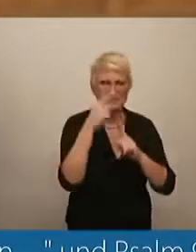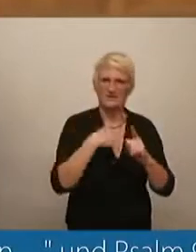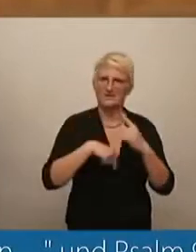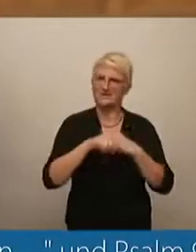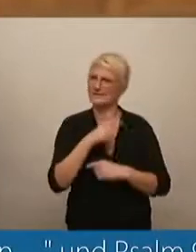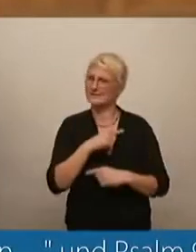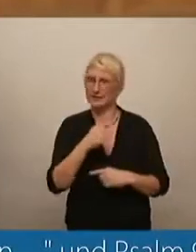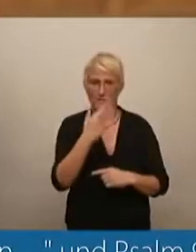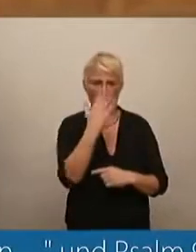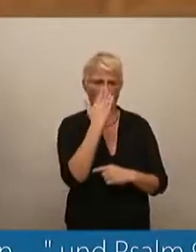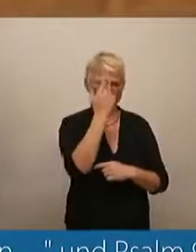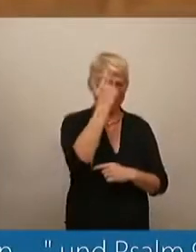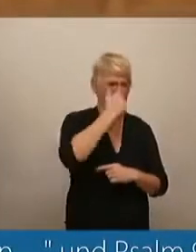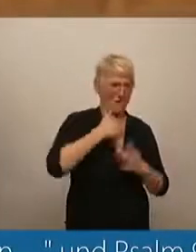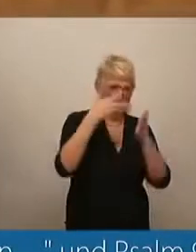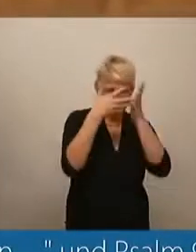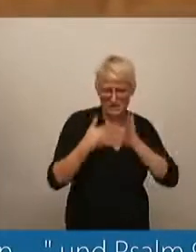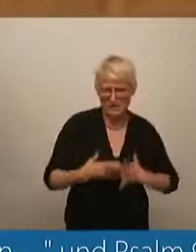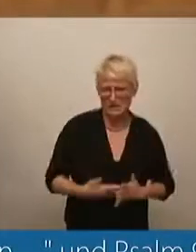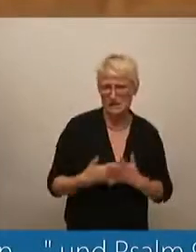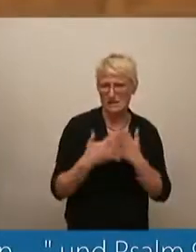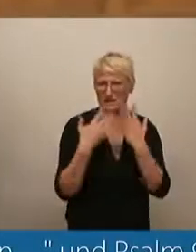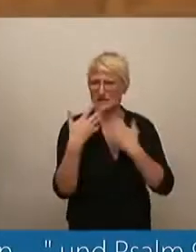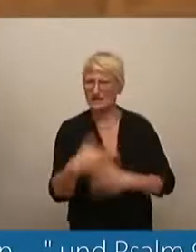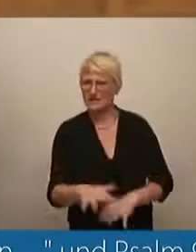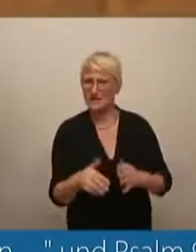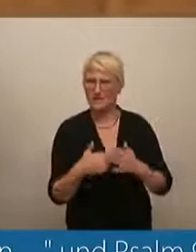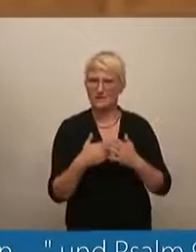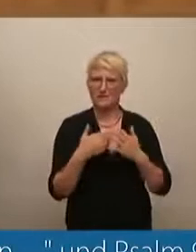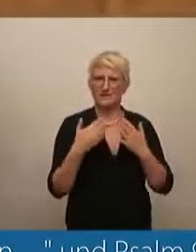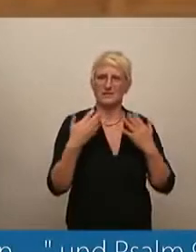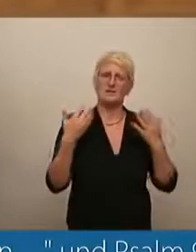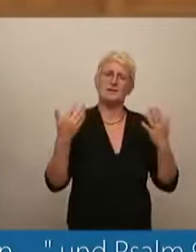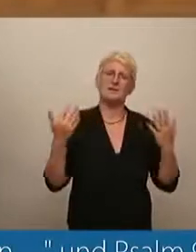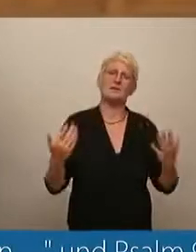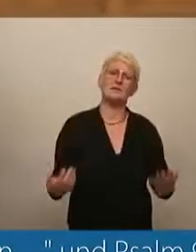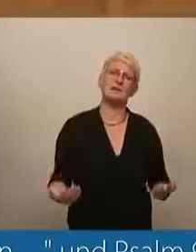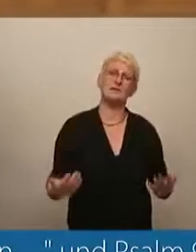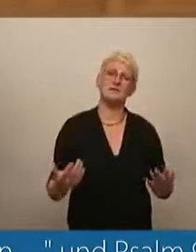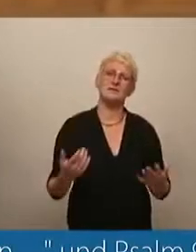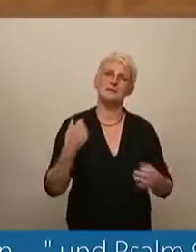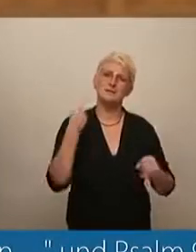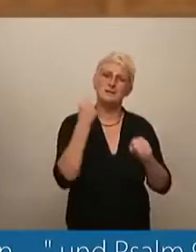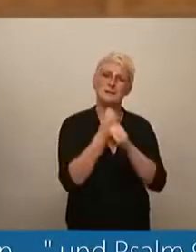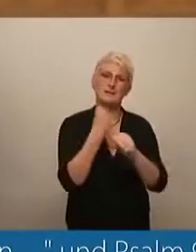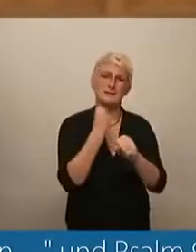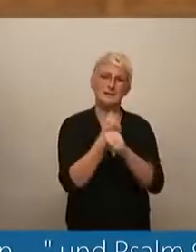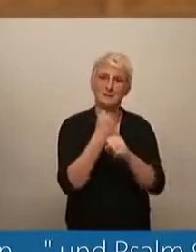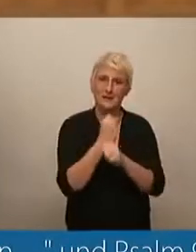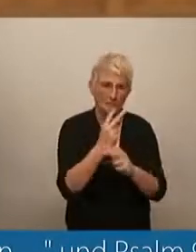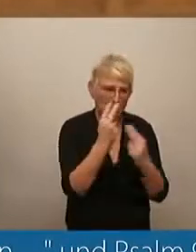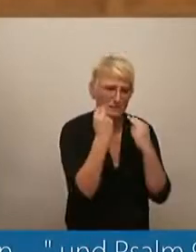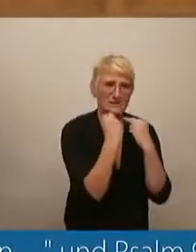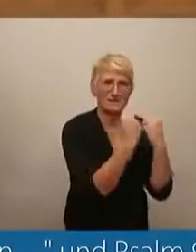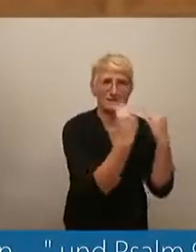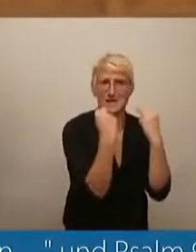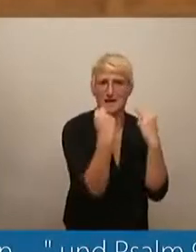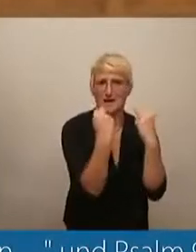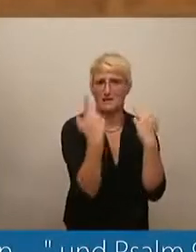die Probe gestellt und hatten doch mein Tun gesehen.